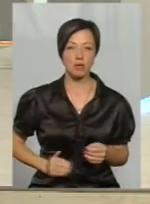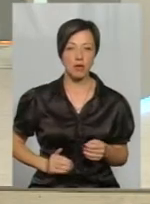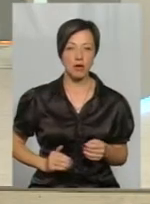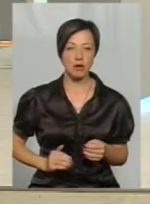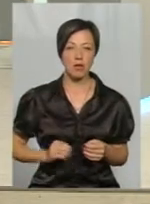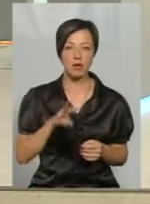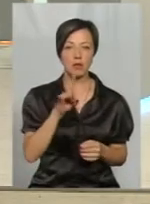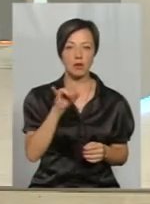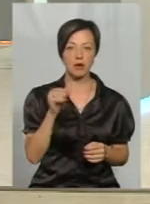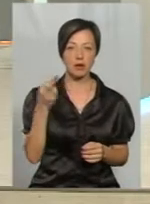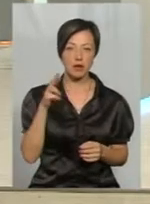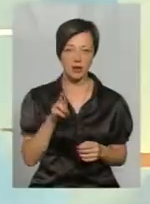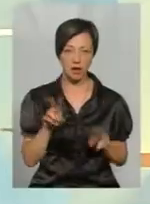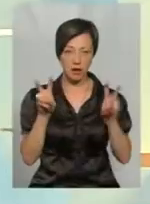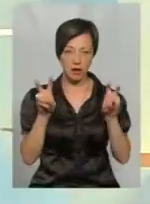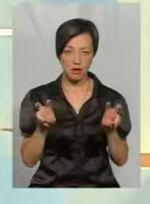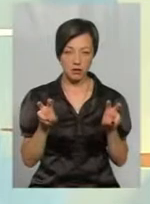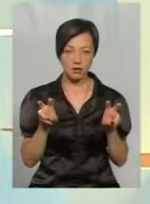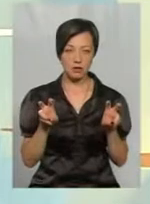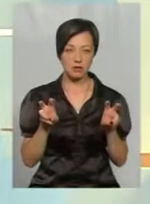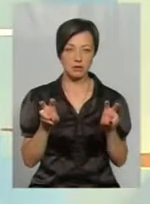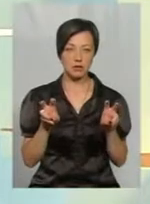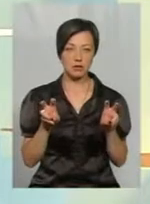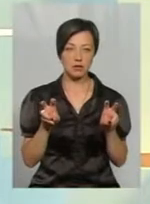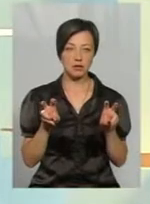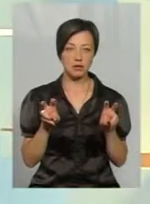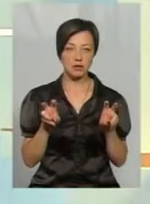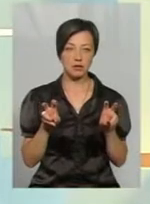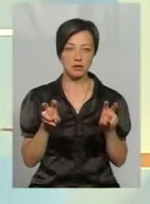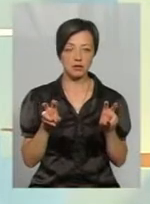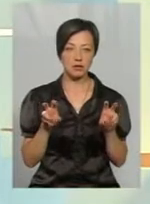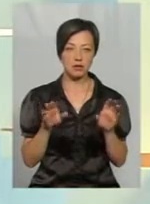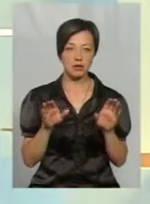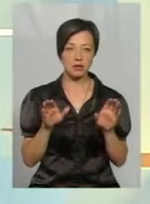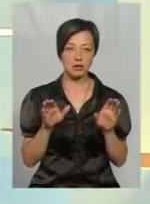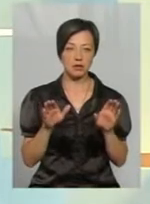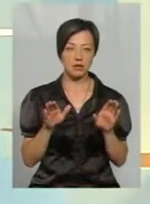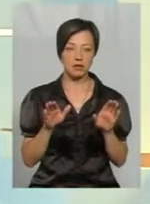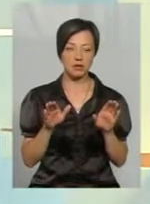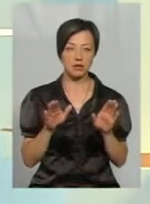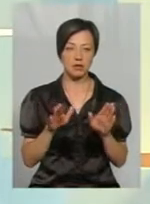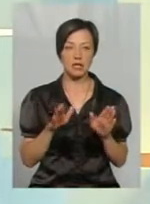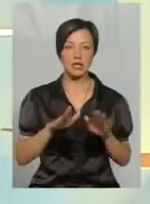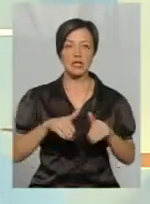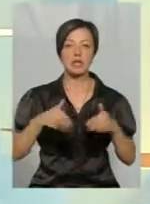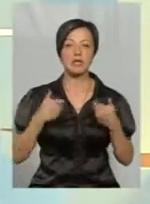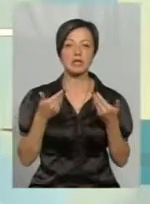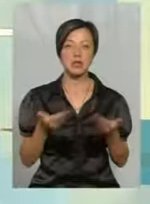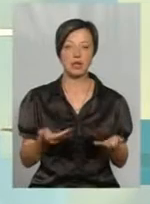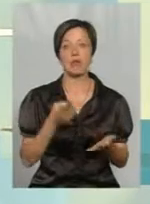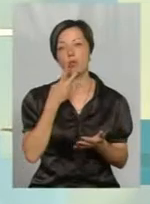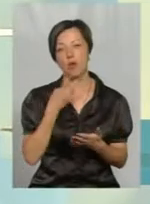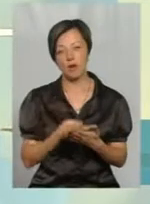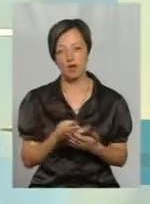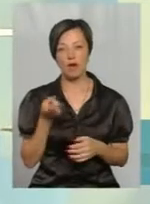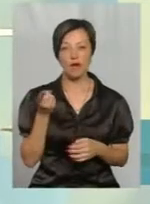сама ініціативу проявляє